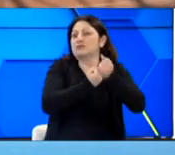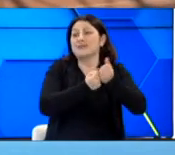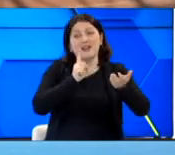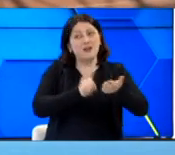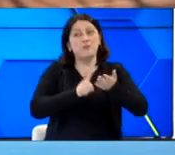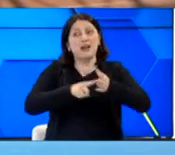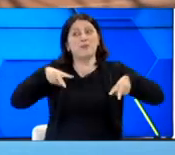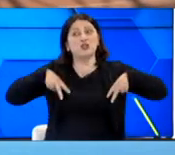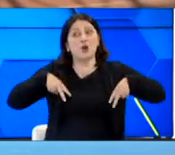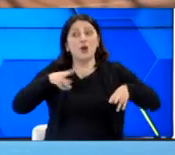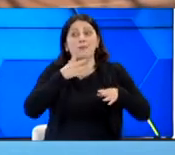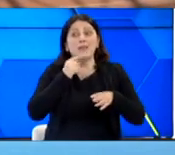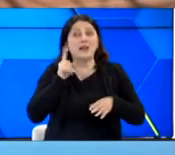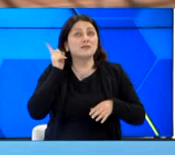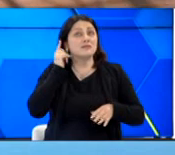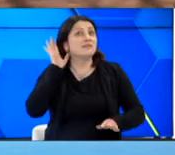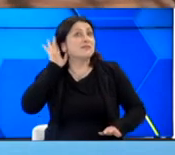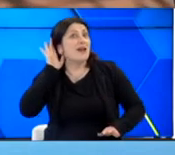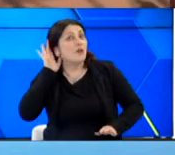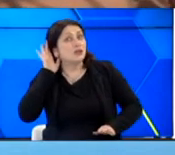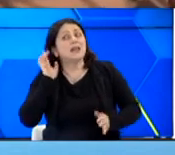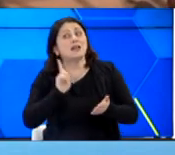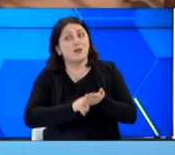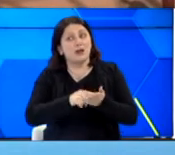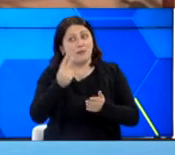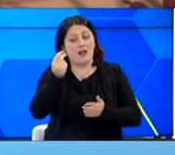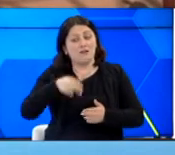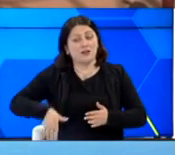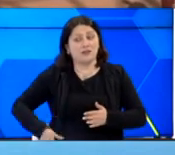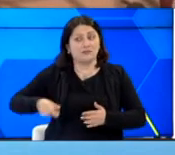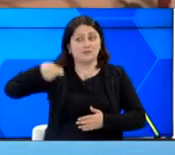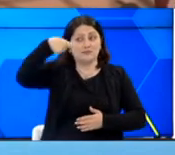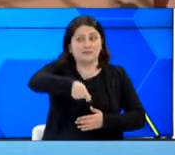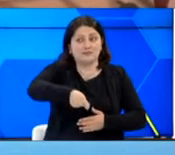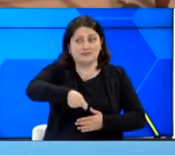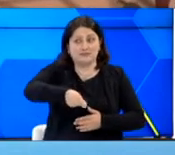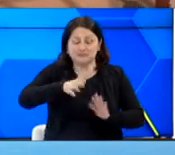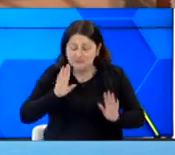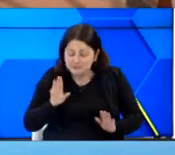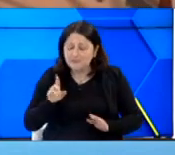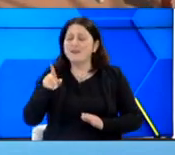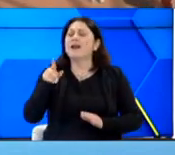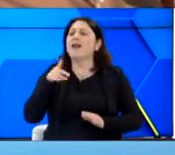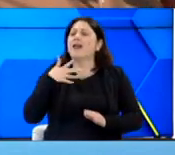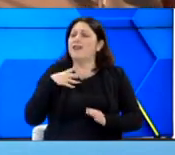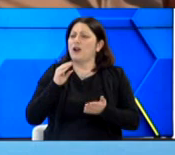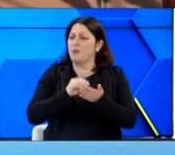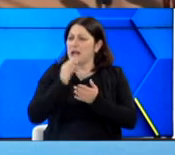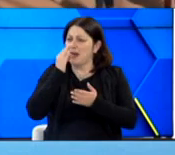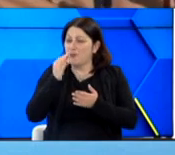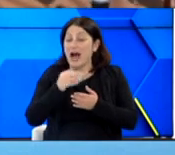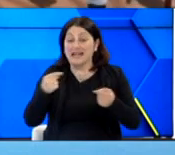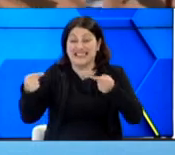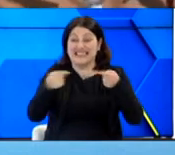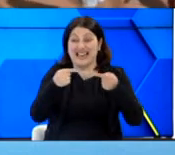ανοίξει τα αυτιά της για τα καλά και να βάλει το χέρι στην τσέπη. Πάντως, για να συνεχίσω αυτό που λέγατε πριν, αν ο τελικός είναι